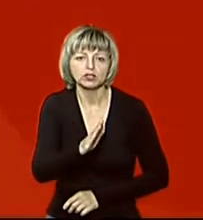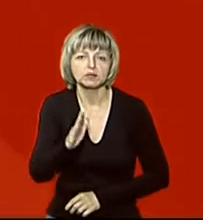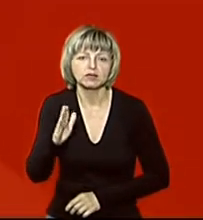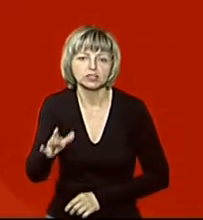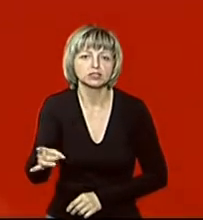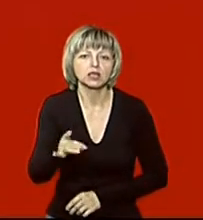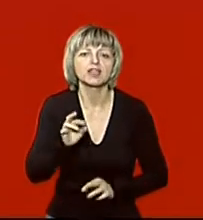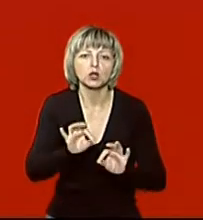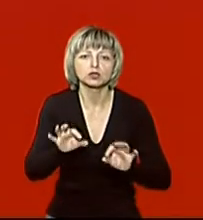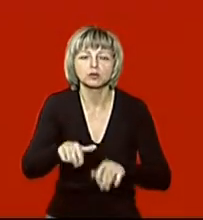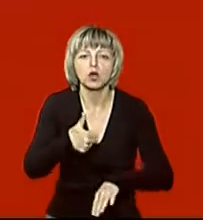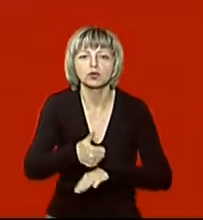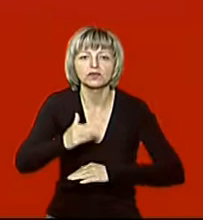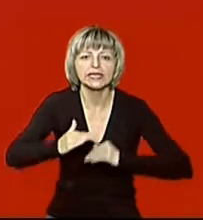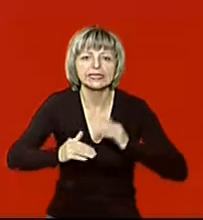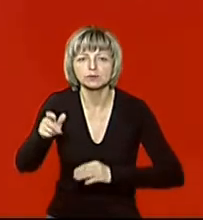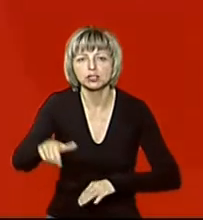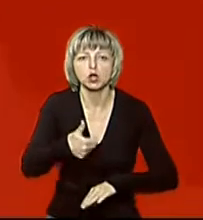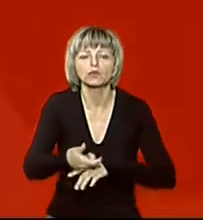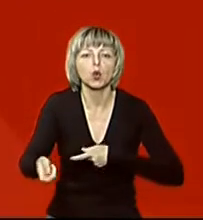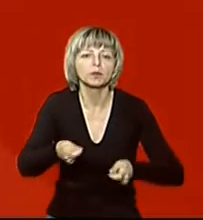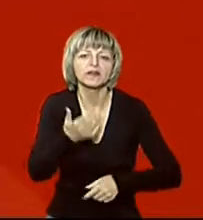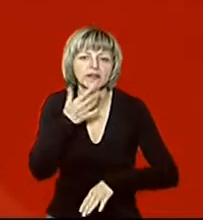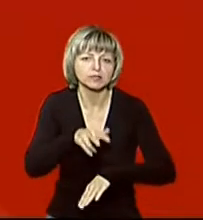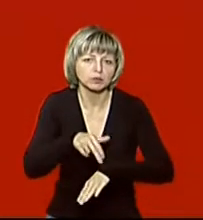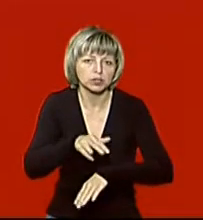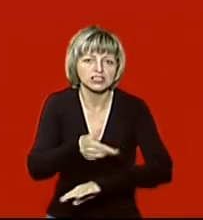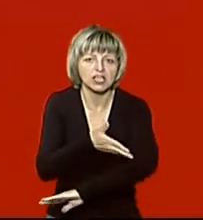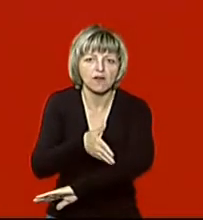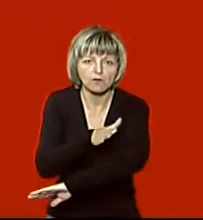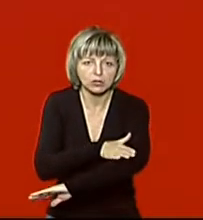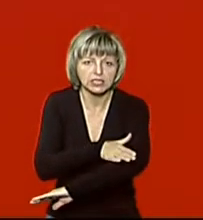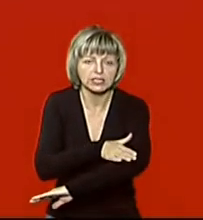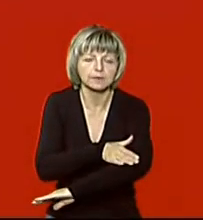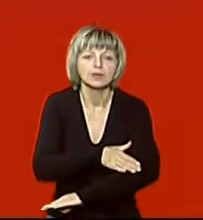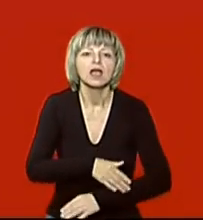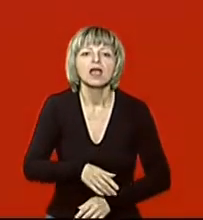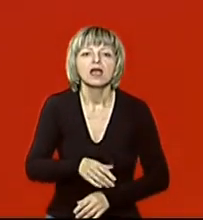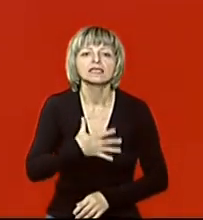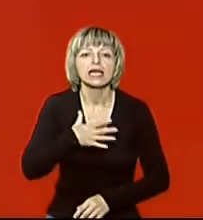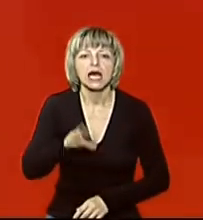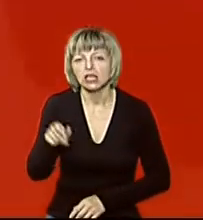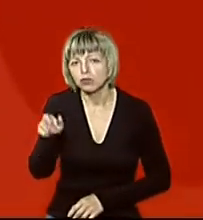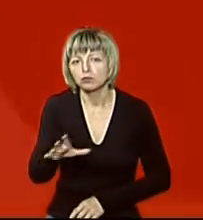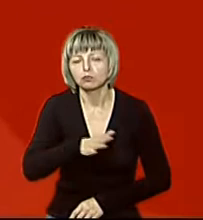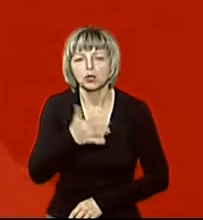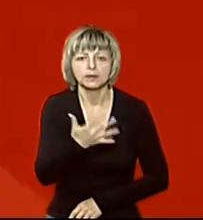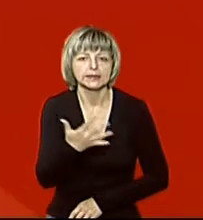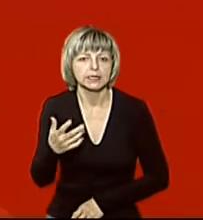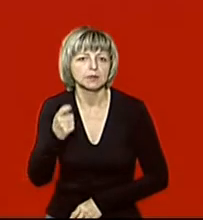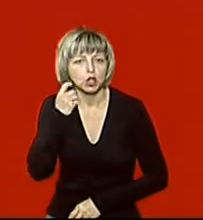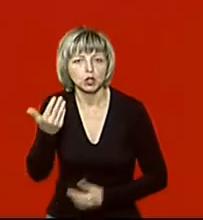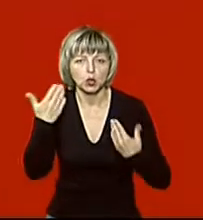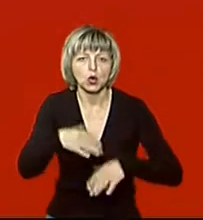спеціаліст сектору комунікації головного управління Нацполіції Волині Олег Плазовський, загиблому було 55 років.